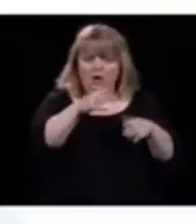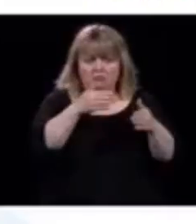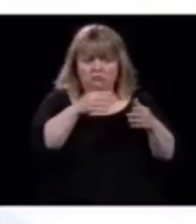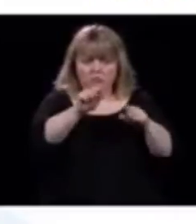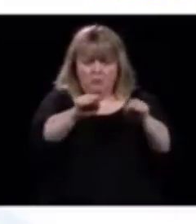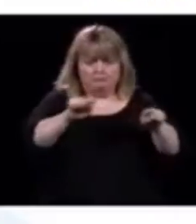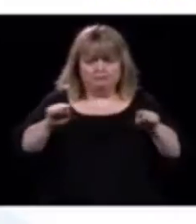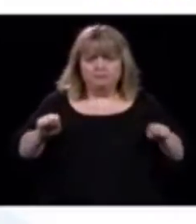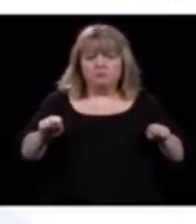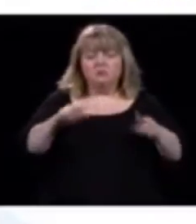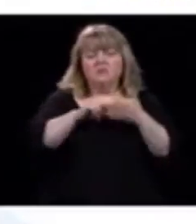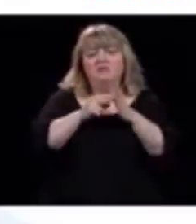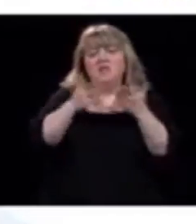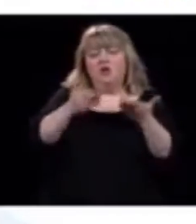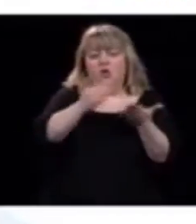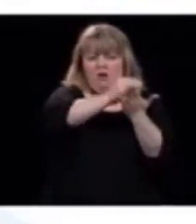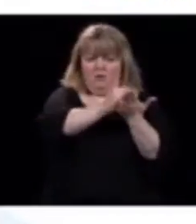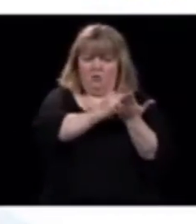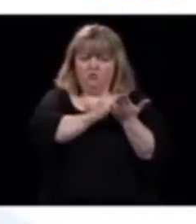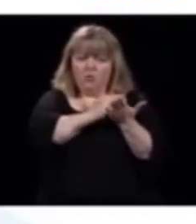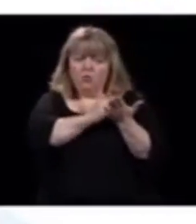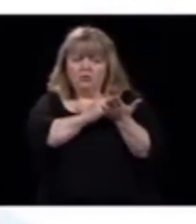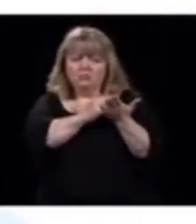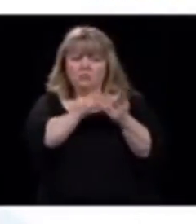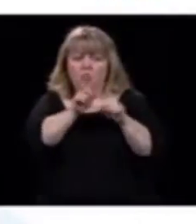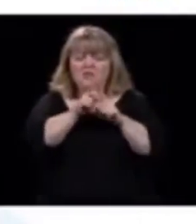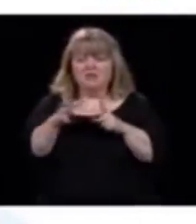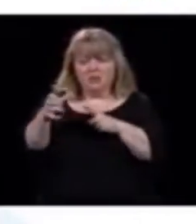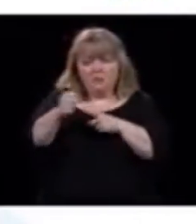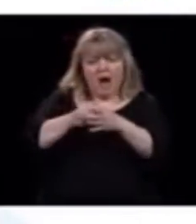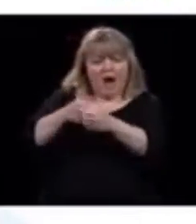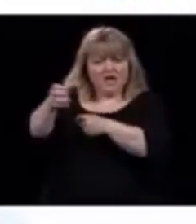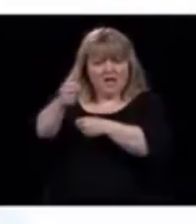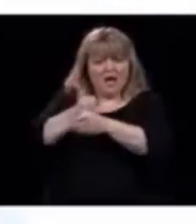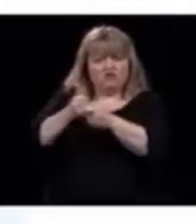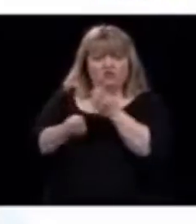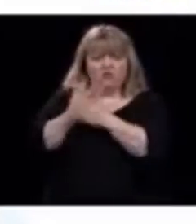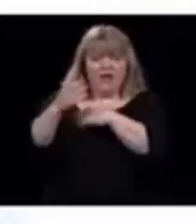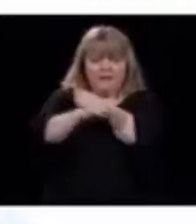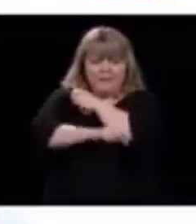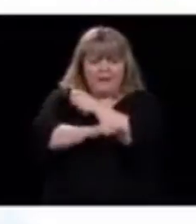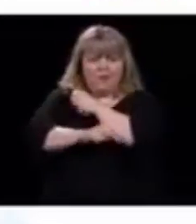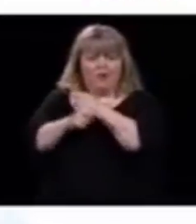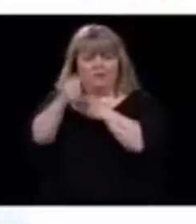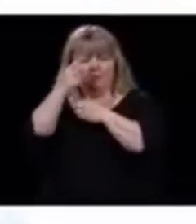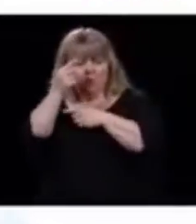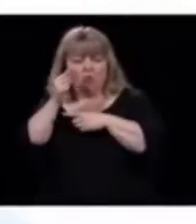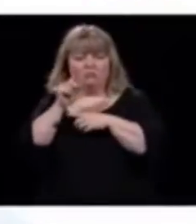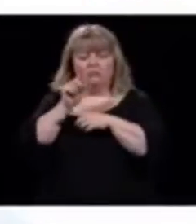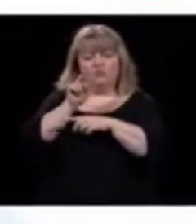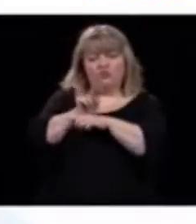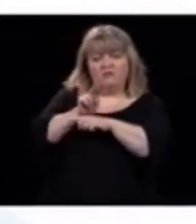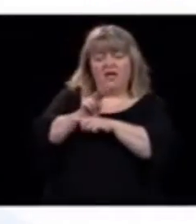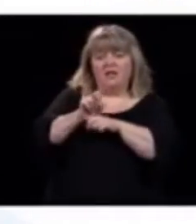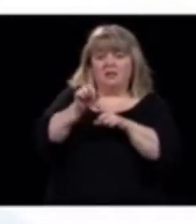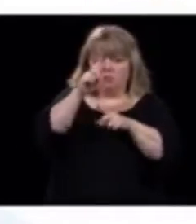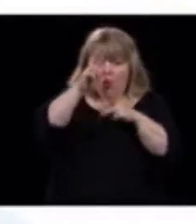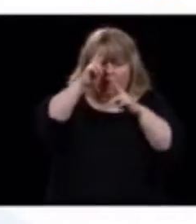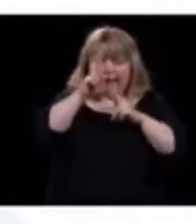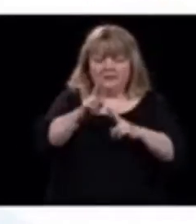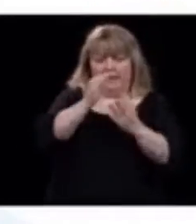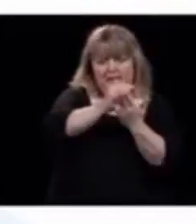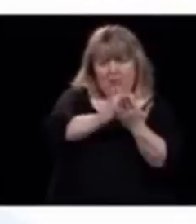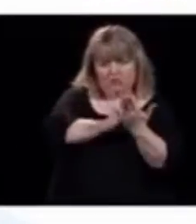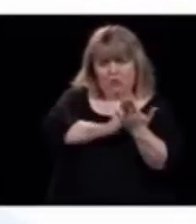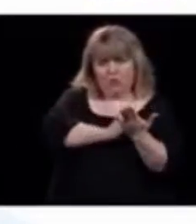le personnel additionnel qu'on ajoute, on va pouvoir s'assurer encore plus que ces mesures-là soient